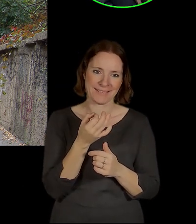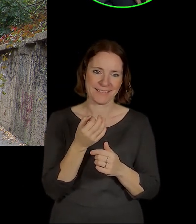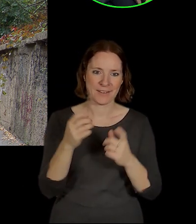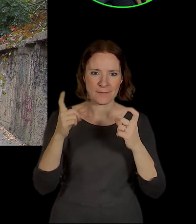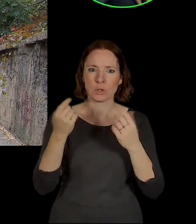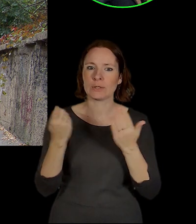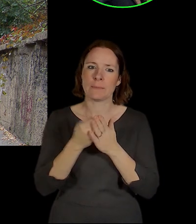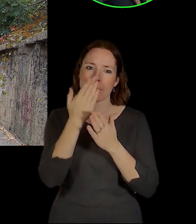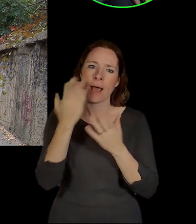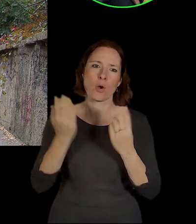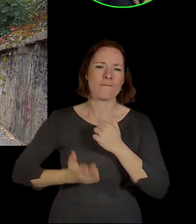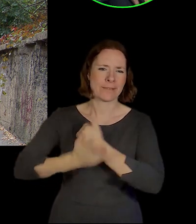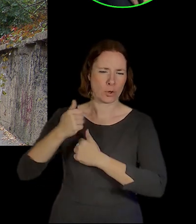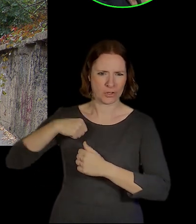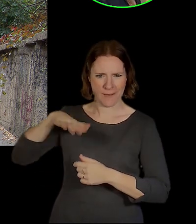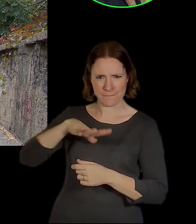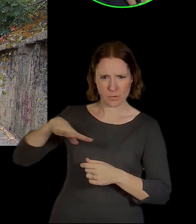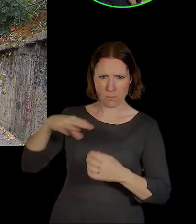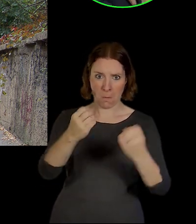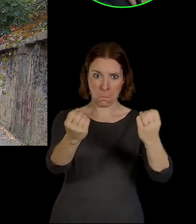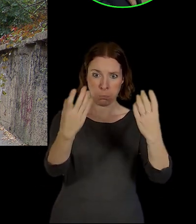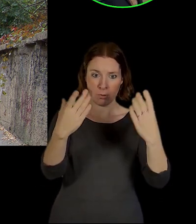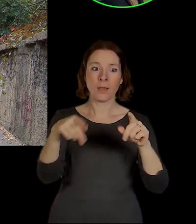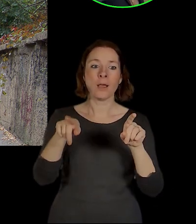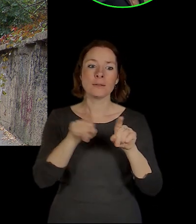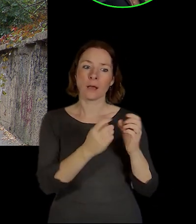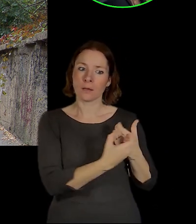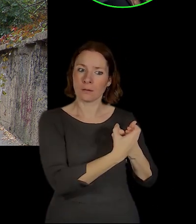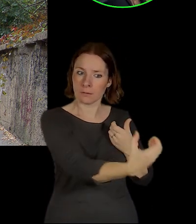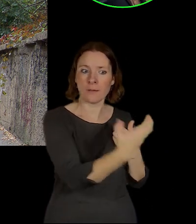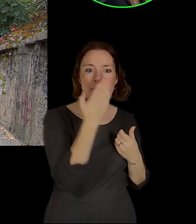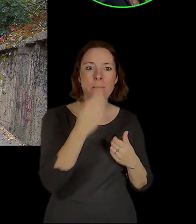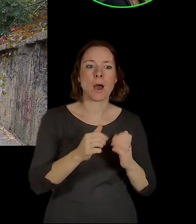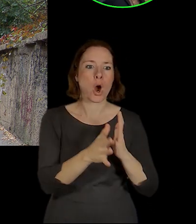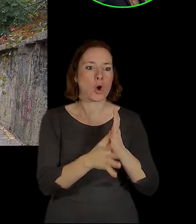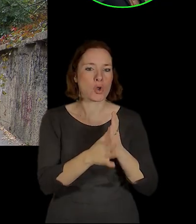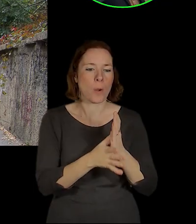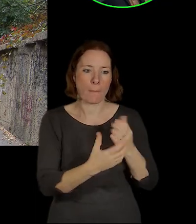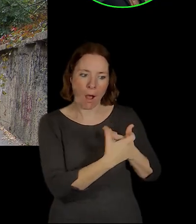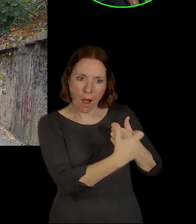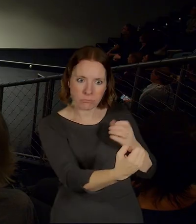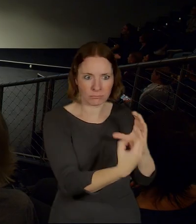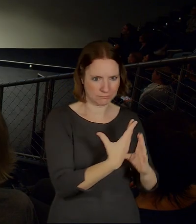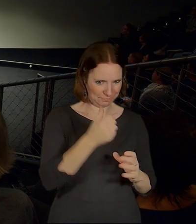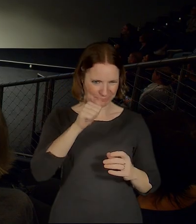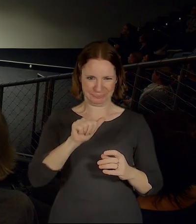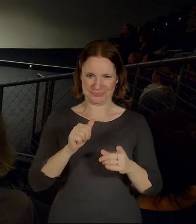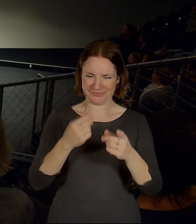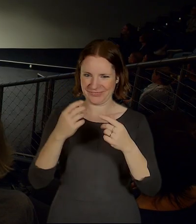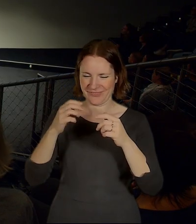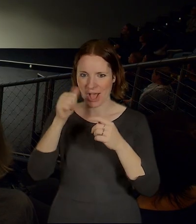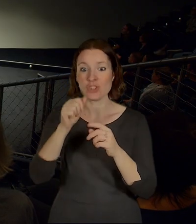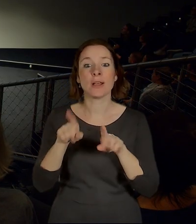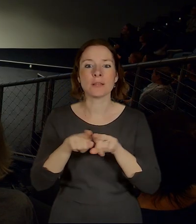řekl bych tady samozřejmě. Nejvíc vás upoutáte na ropovod, co vedla si přímo z Moskvy, ale tady jsou určitě zajímavý takovýhle ty